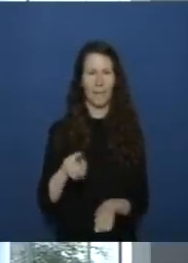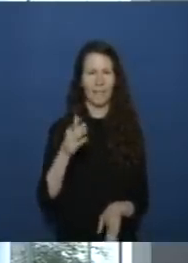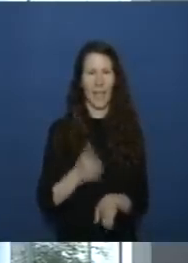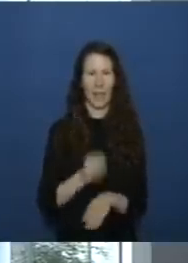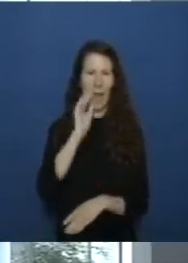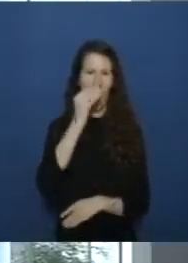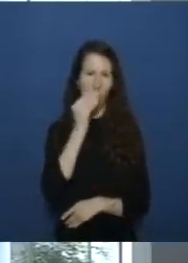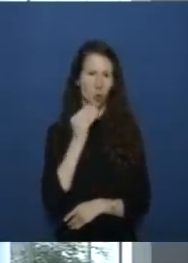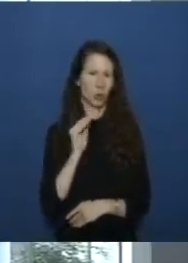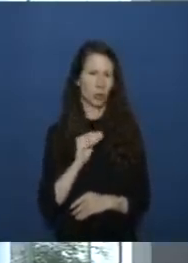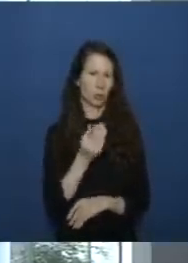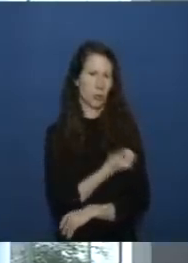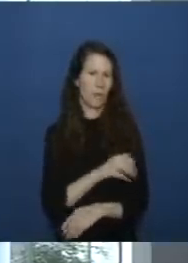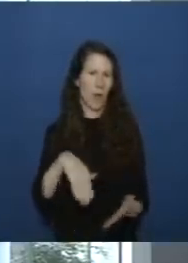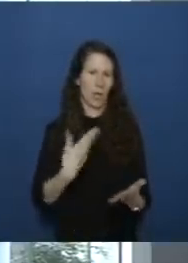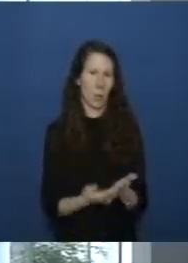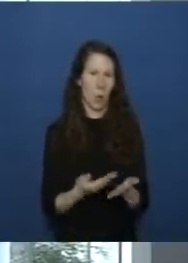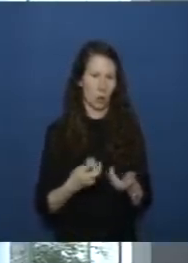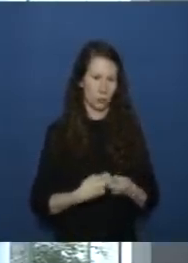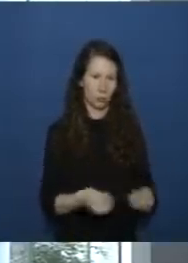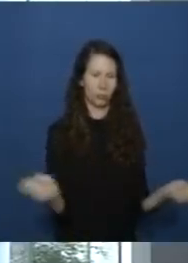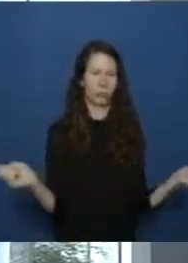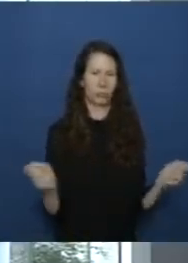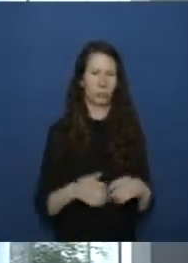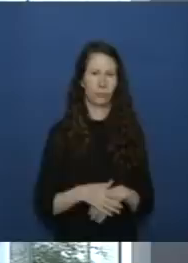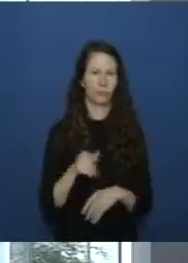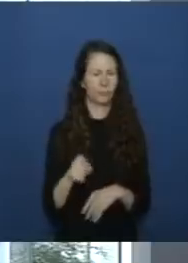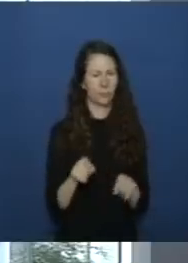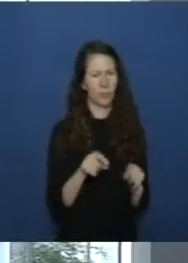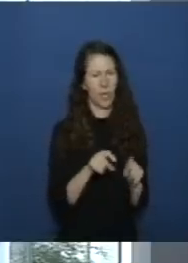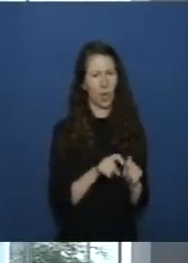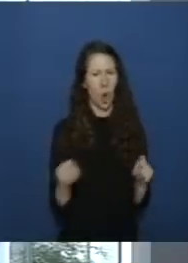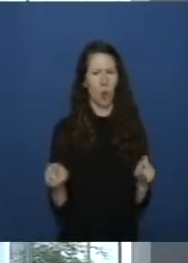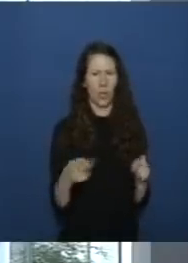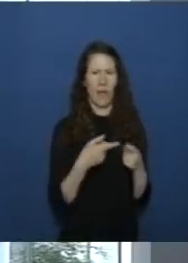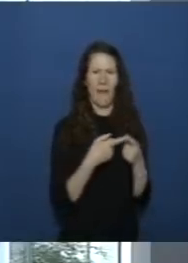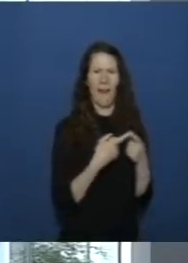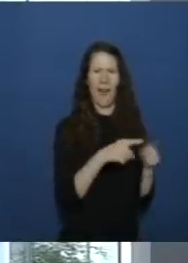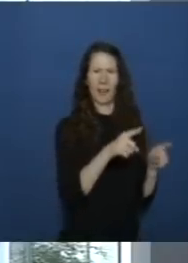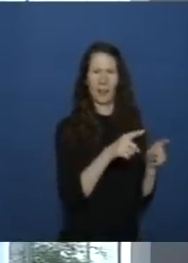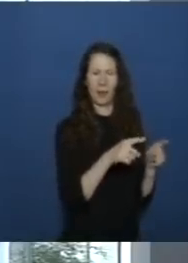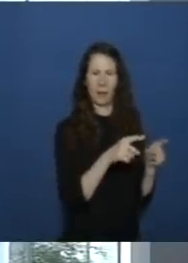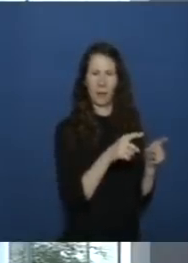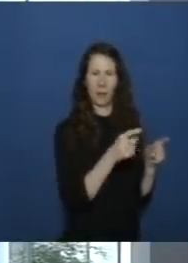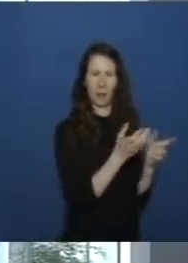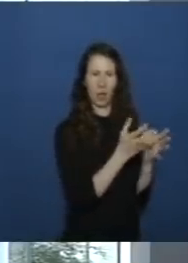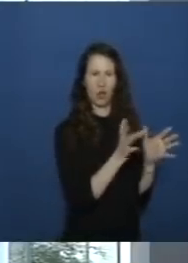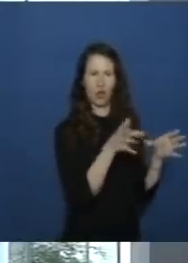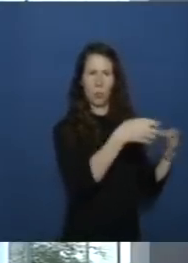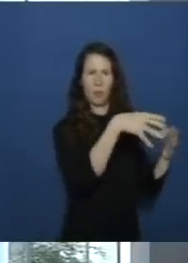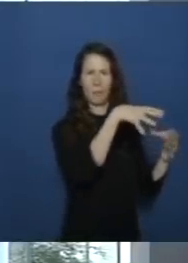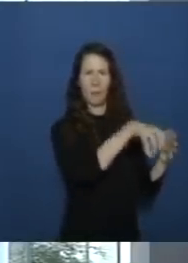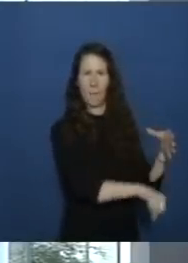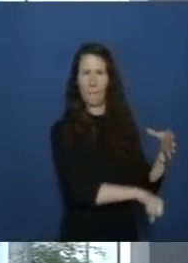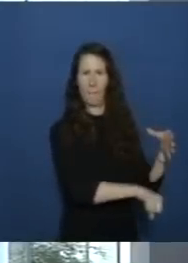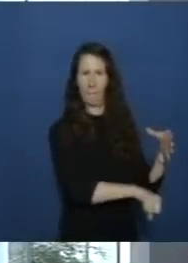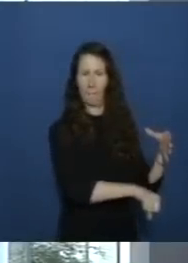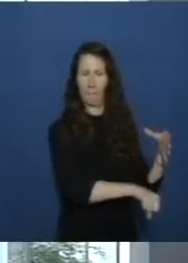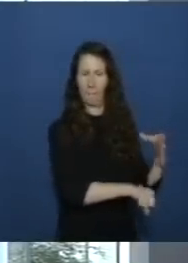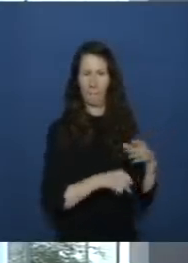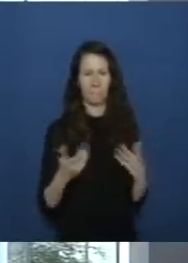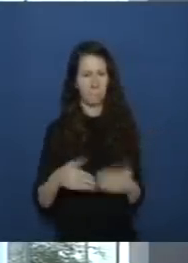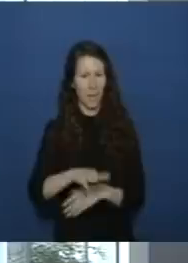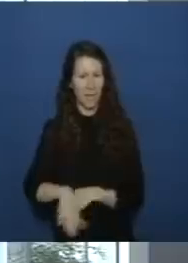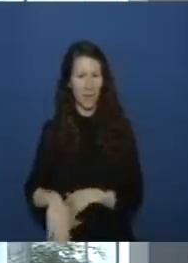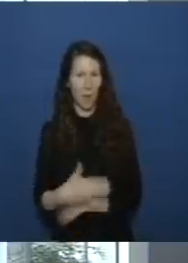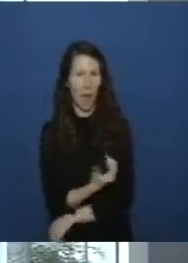impfangebot machen zu können an welcher stelle sollen diese dosen stattdessen abgezogen werden sehen sie die gefahr dass die bestehende unsicherheit bei